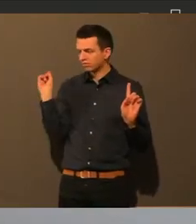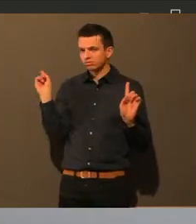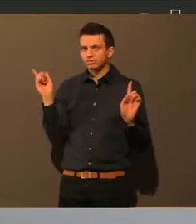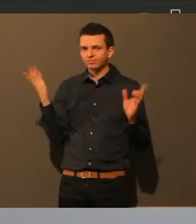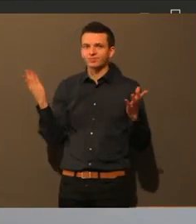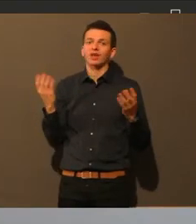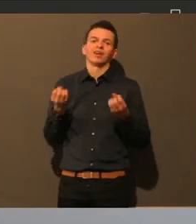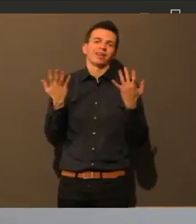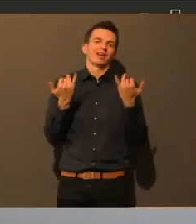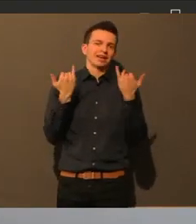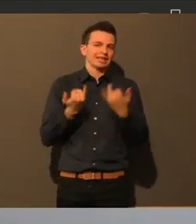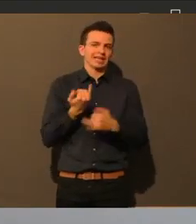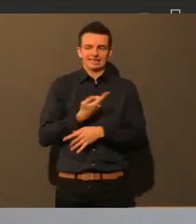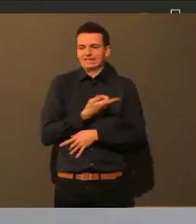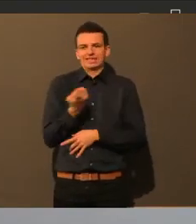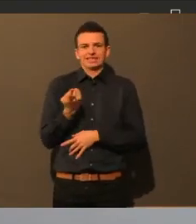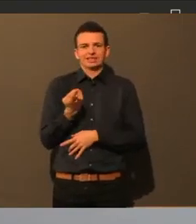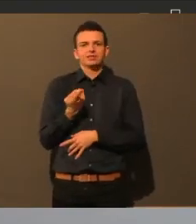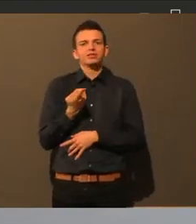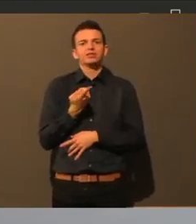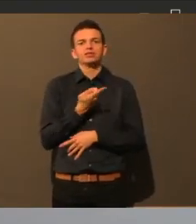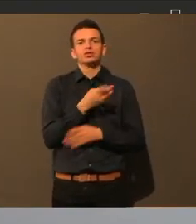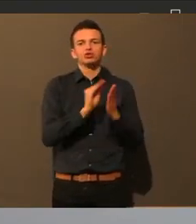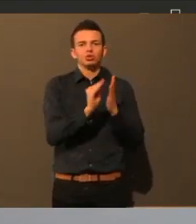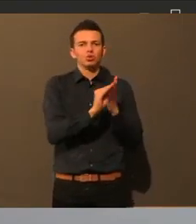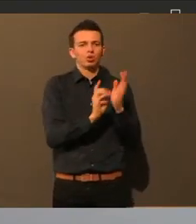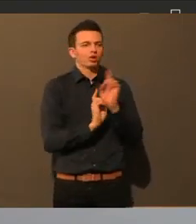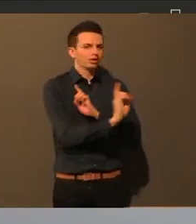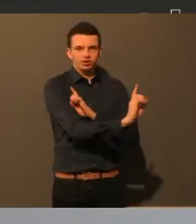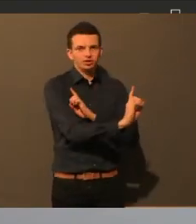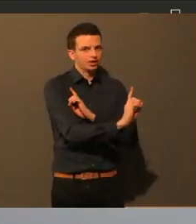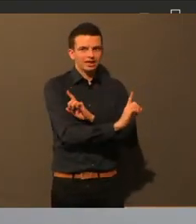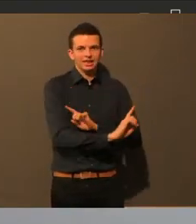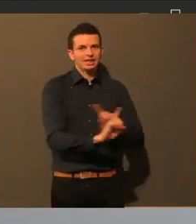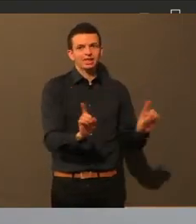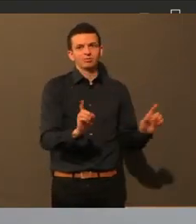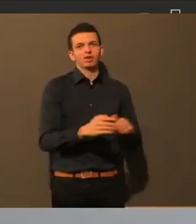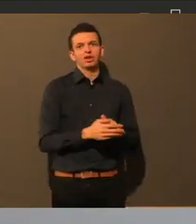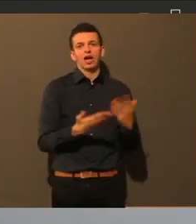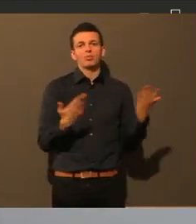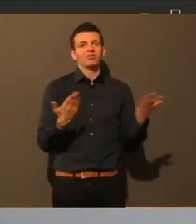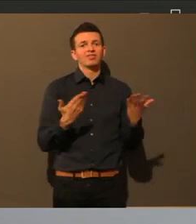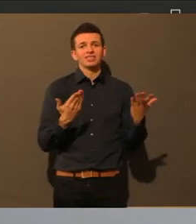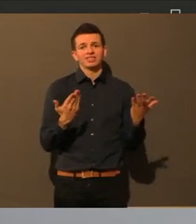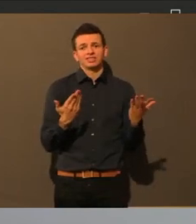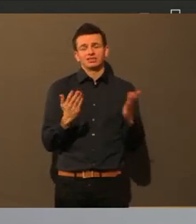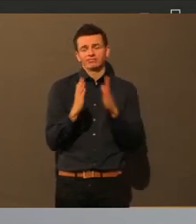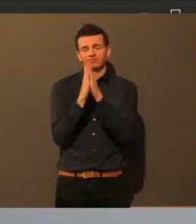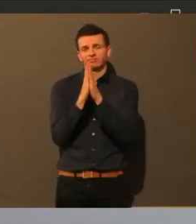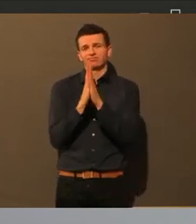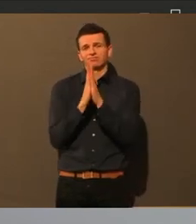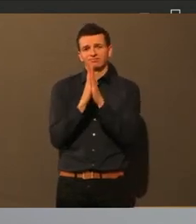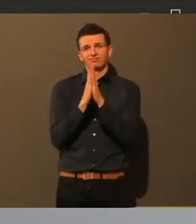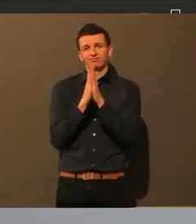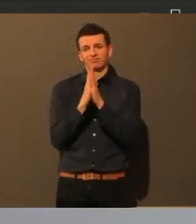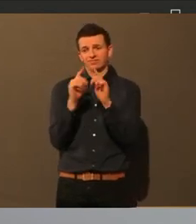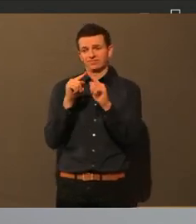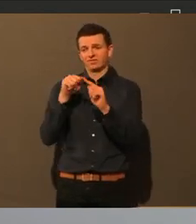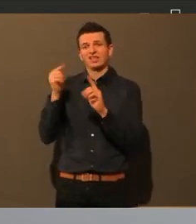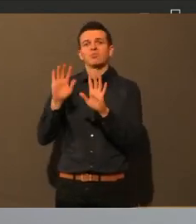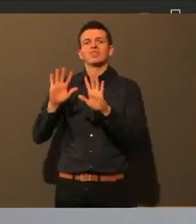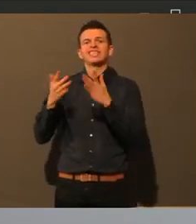zur Schule, aber vielleicht schaffen wir es ja bis zum Zehnten, dass wirklich jede Schule genügend Desinfektionsmittel hat und da auch